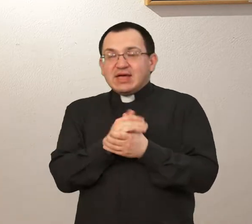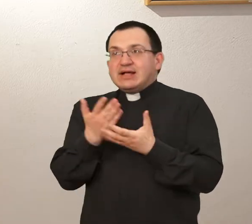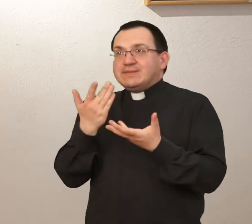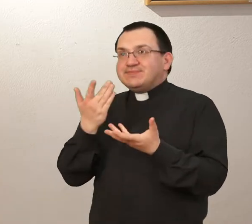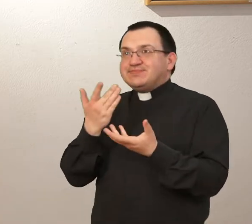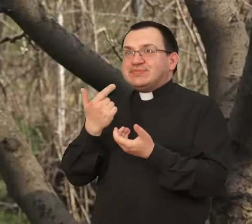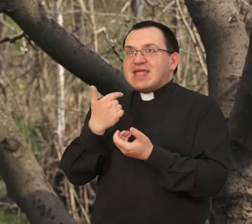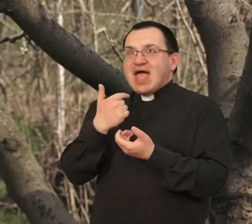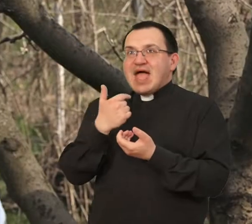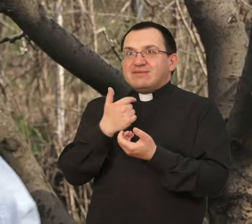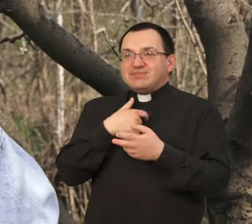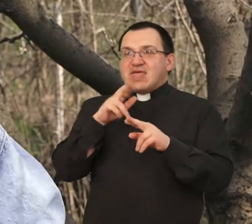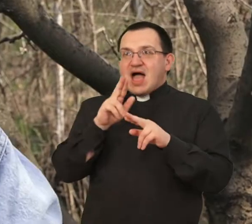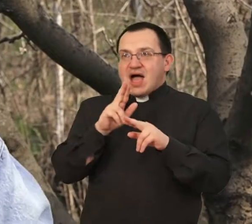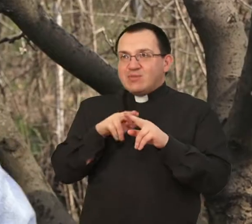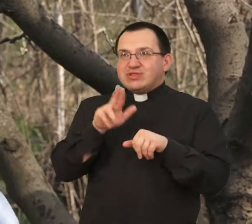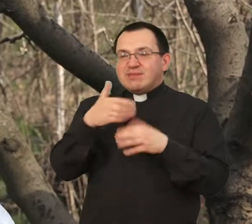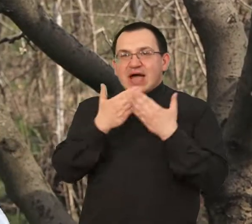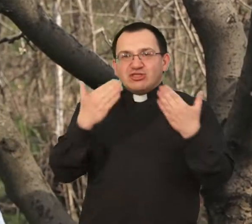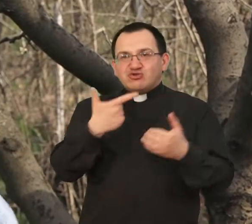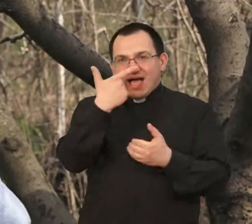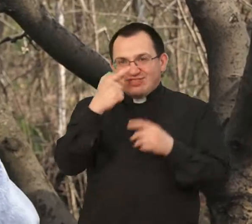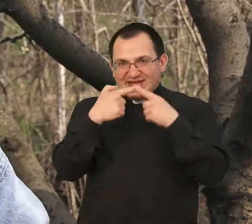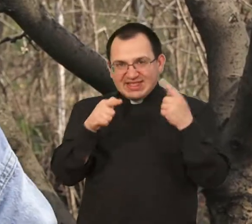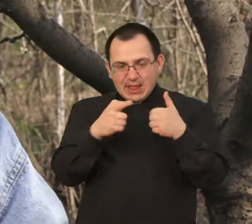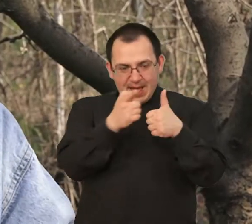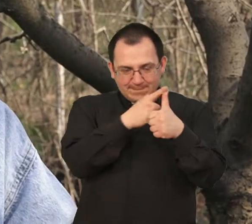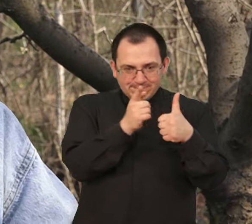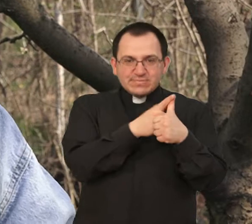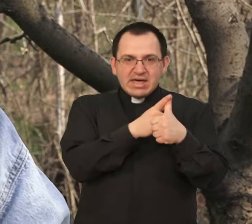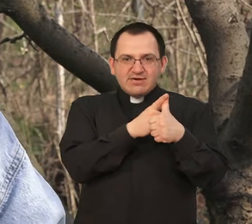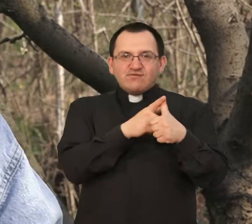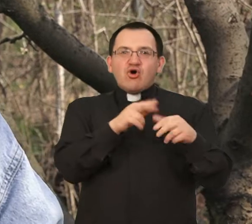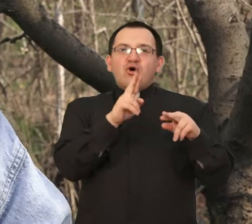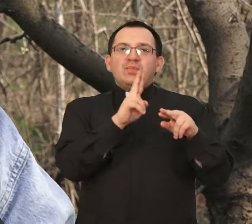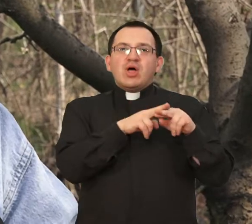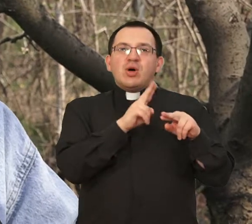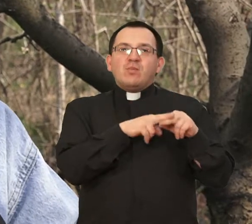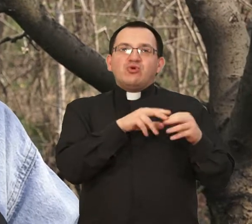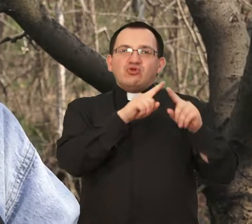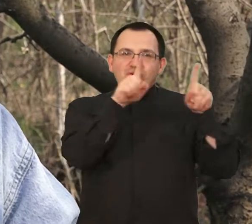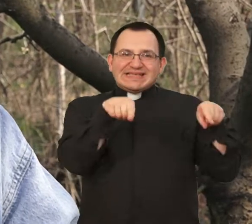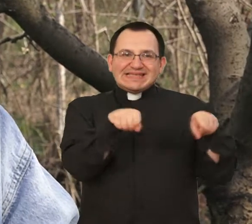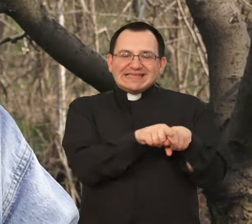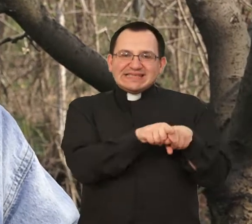znači, ona izložba će biti u dva dijela. Jedan dio će se sastojati od slika